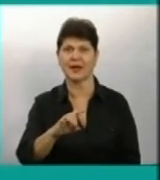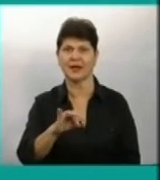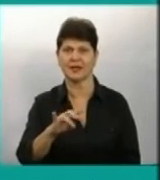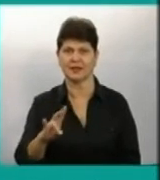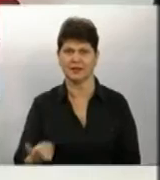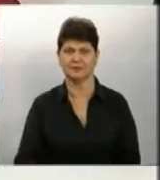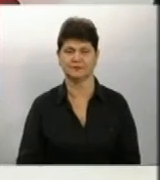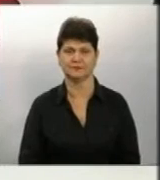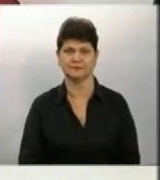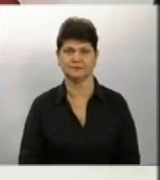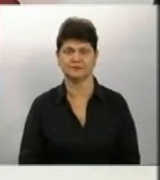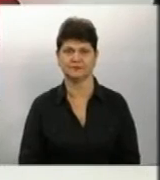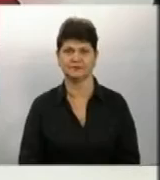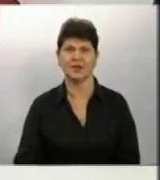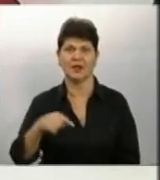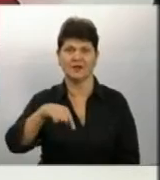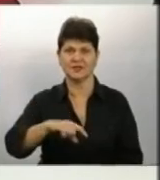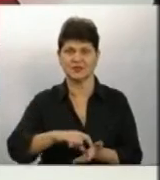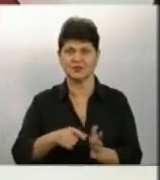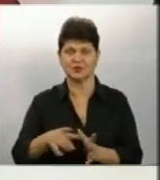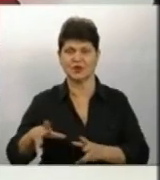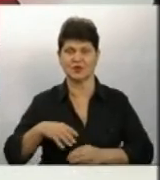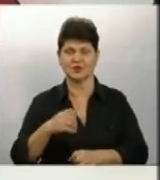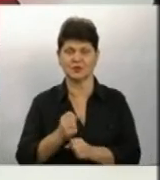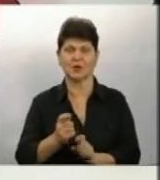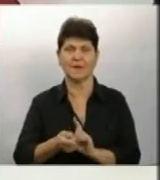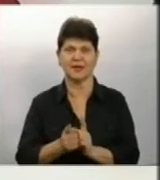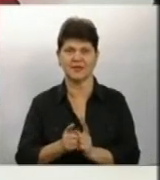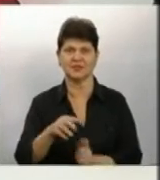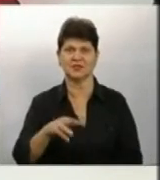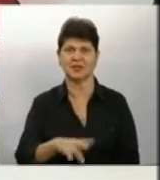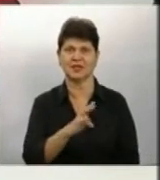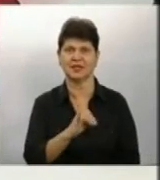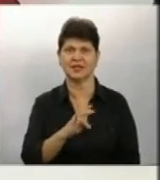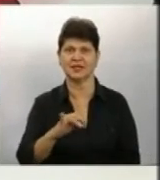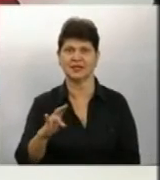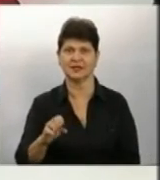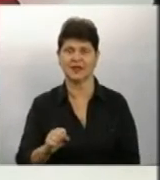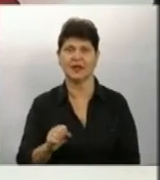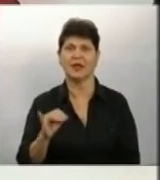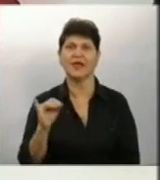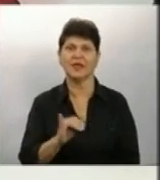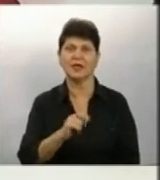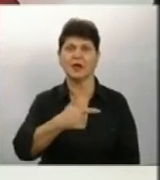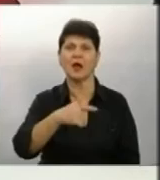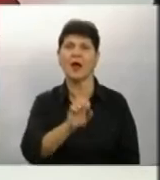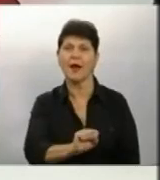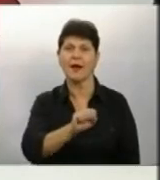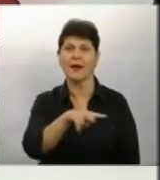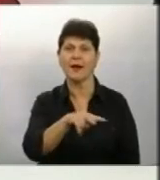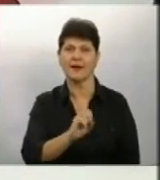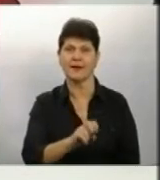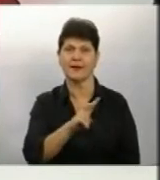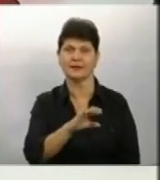Музика В цій студії разом зі мною працює сурдоперекладач Мирина Нікітіна Ігор Алєксєєв, якого у 2016